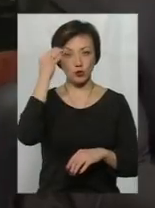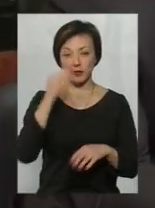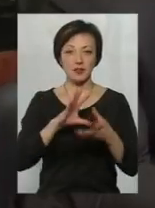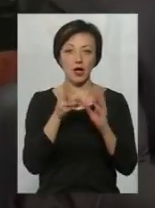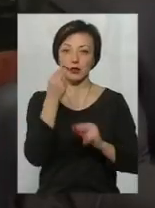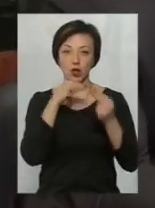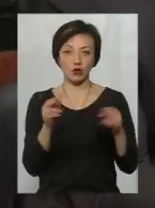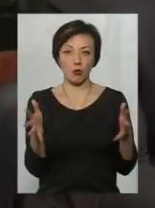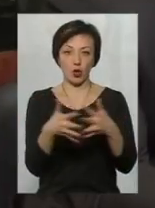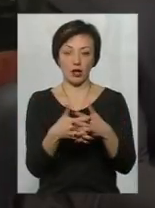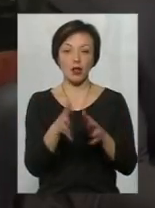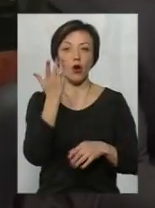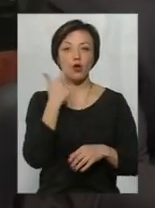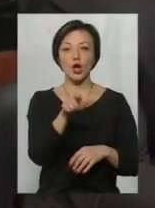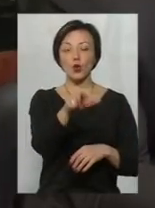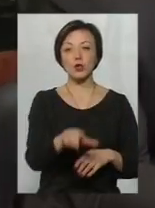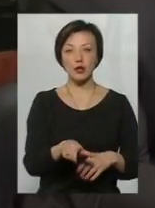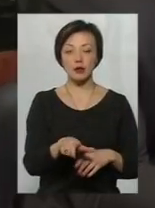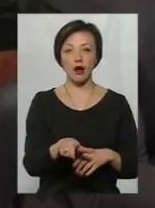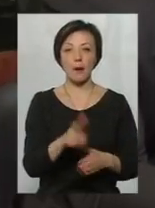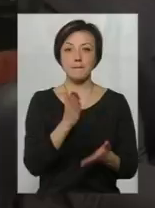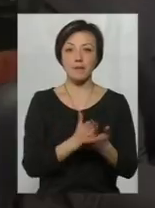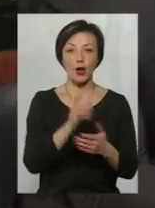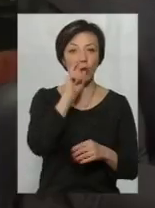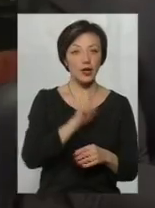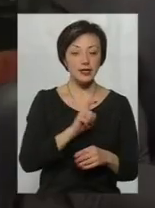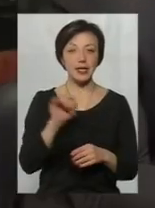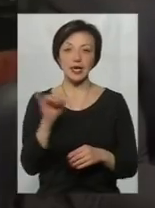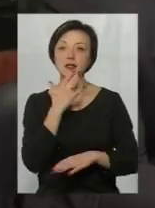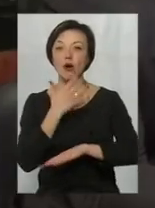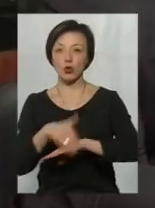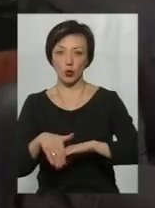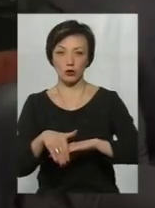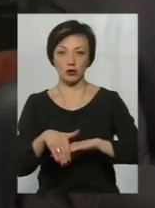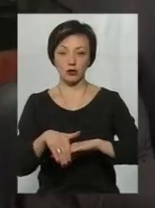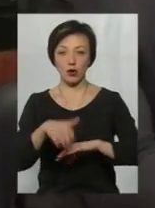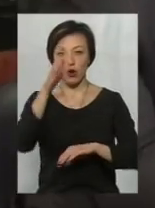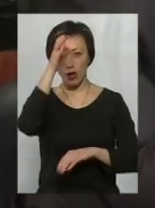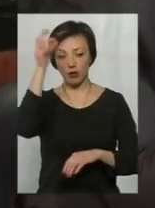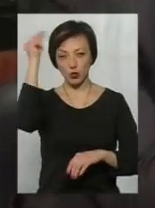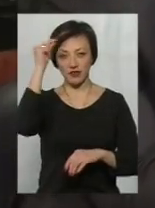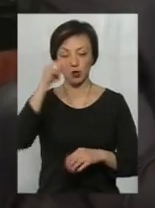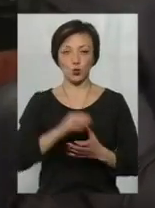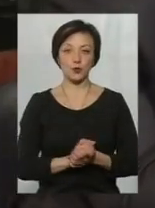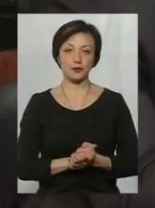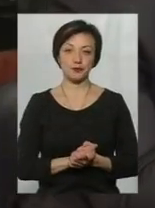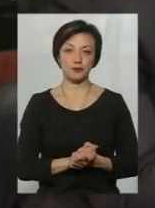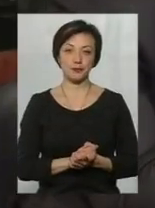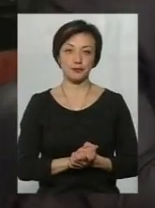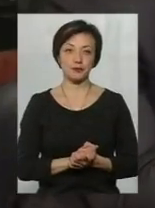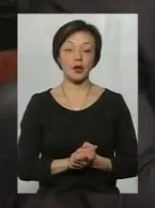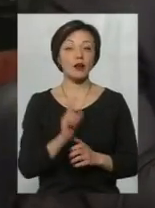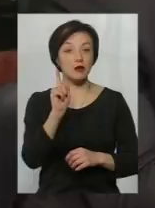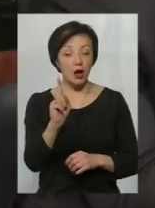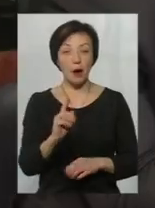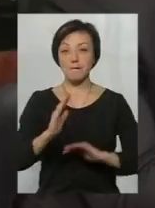оптимальне поєднання, коли людина має і українське, і закордонне навчання, і освіту. До